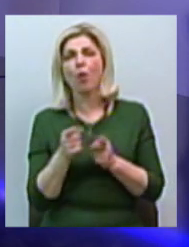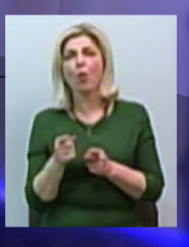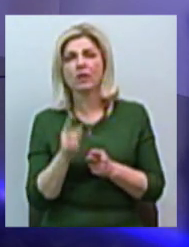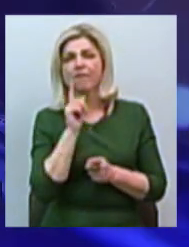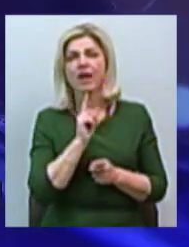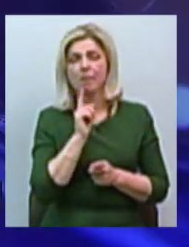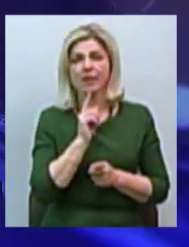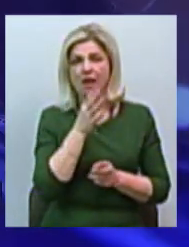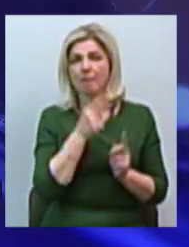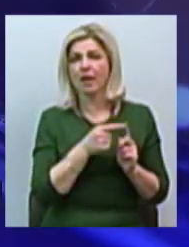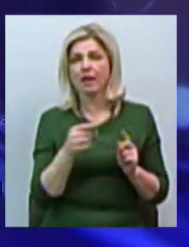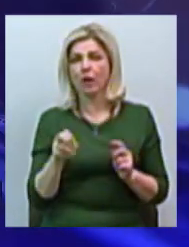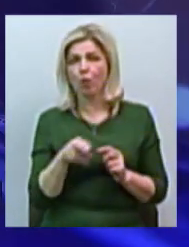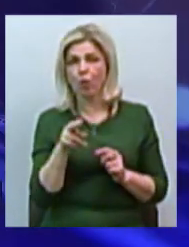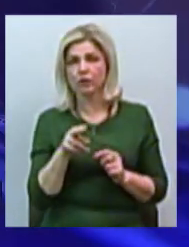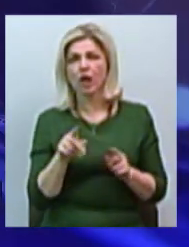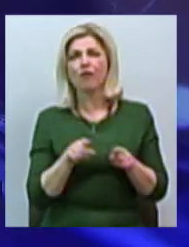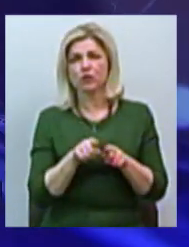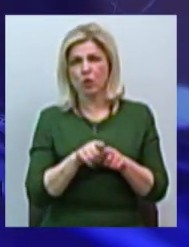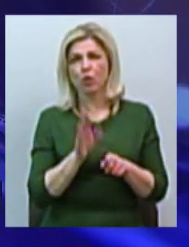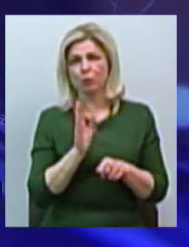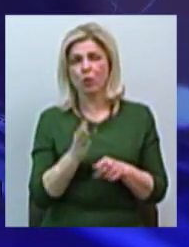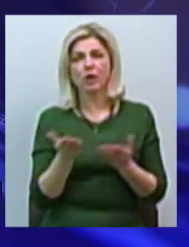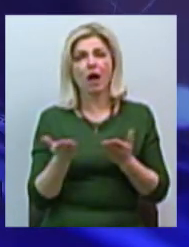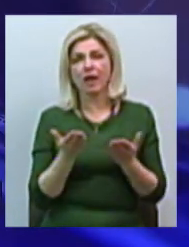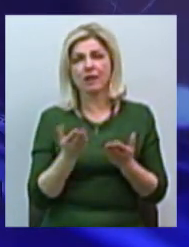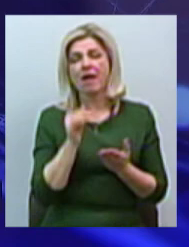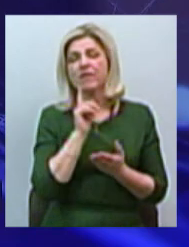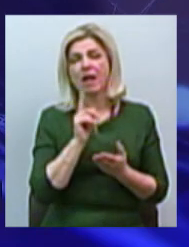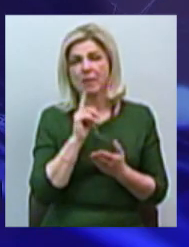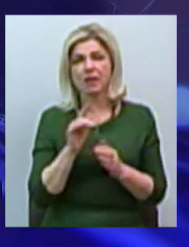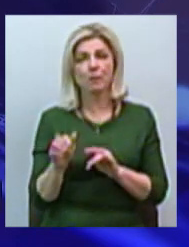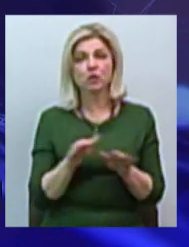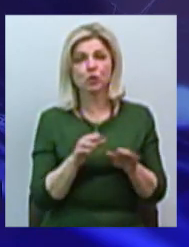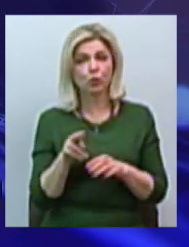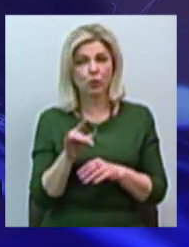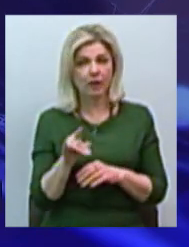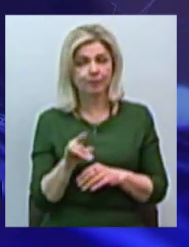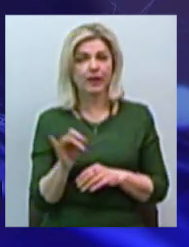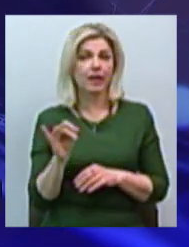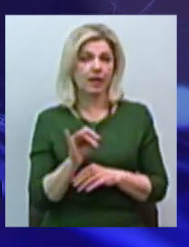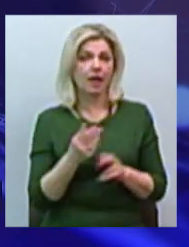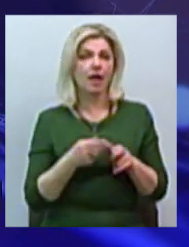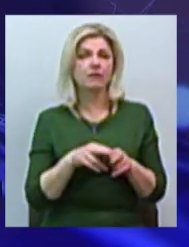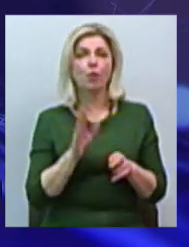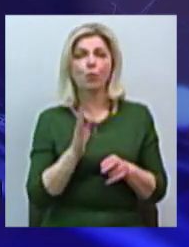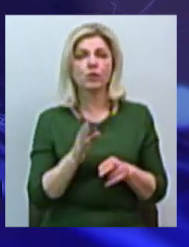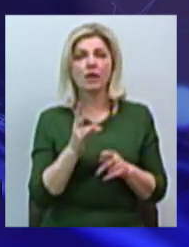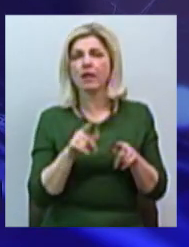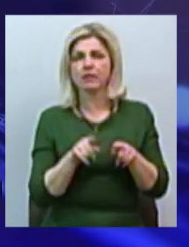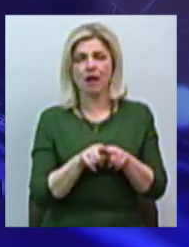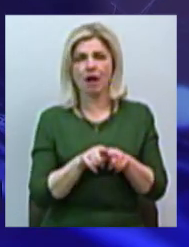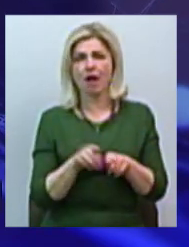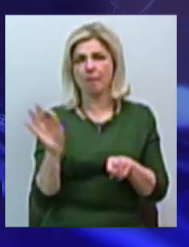будуть все равно якісь промежуточні процедури. І очевидно, що це не буде так буквально